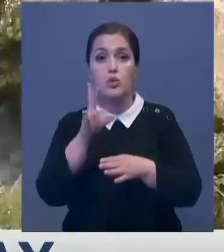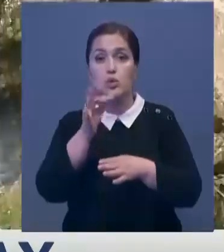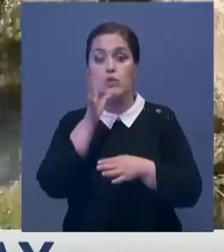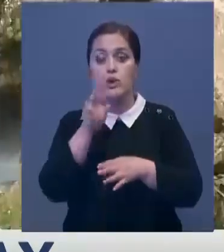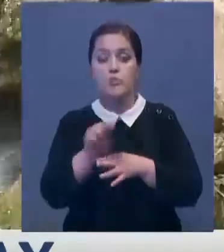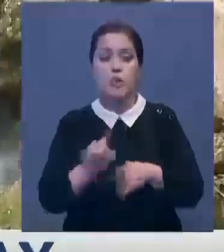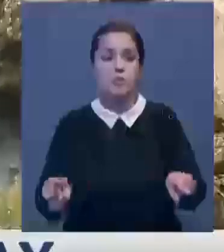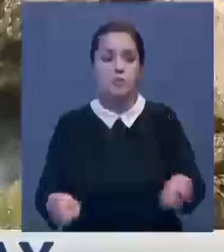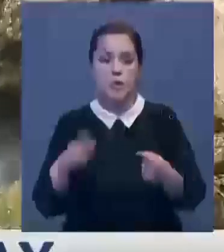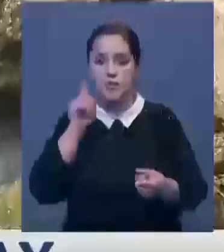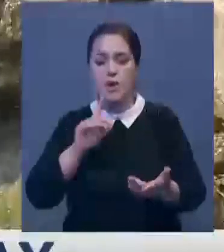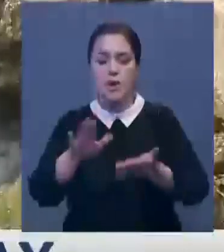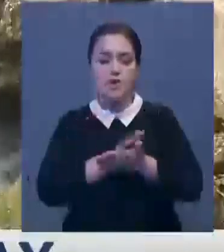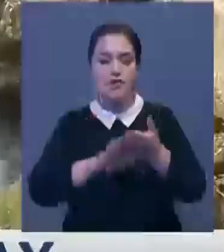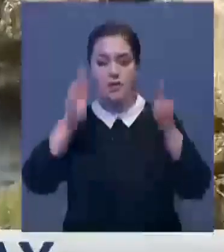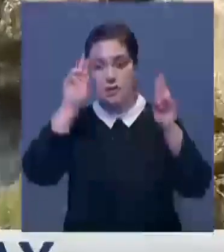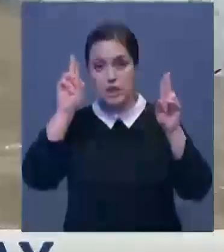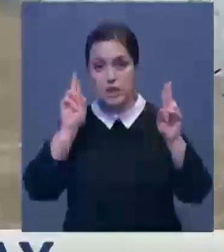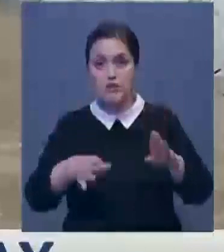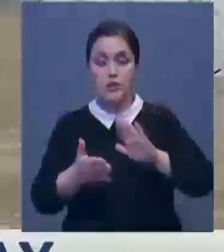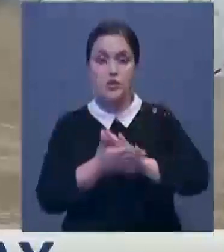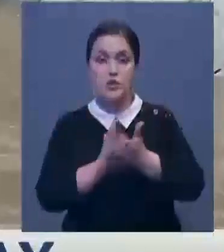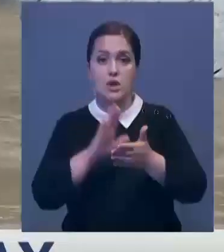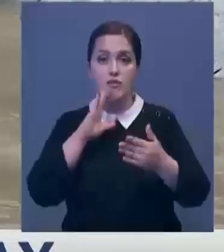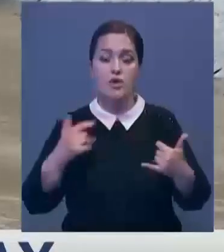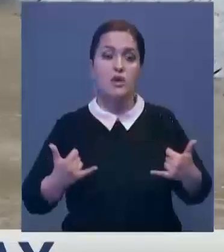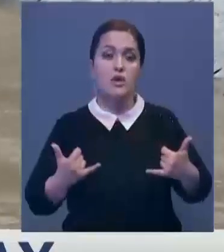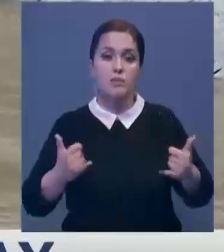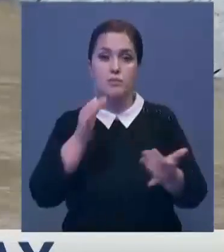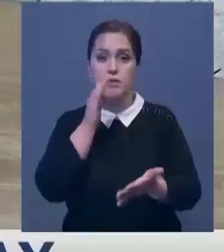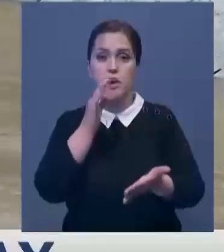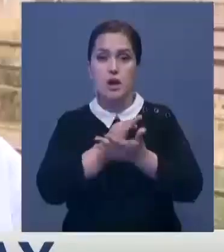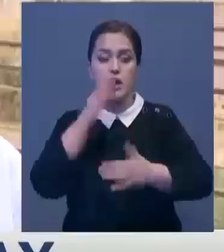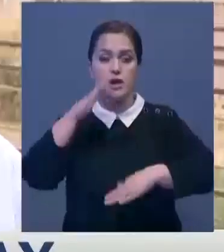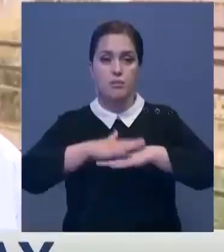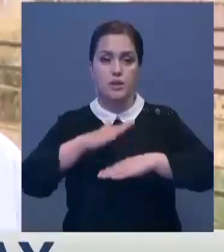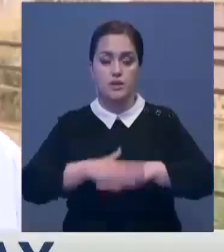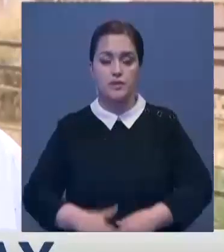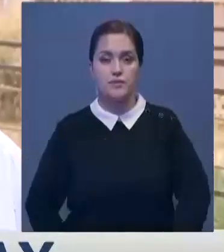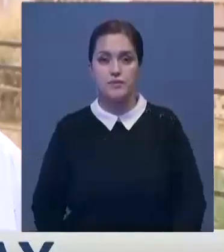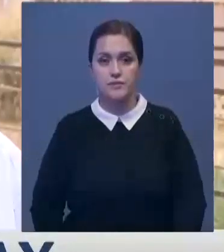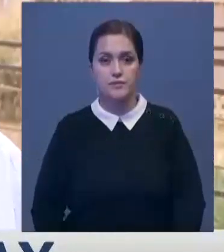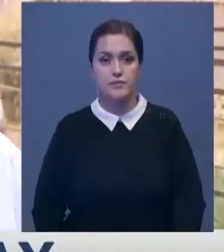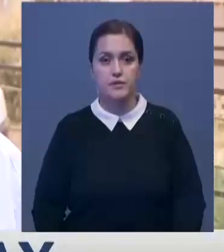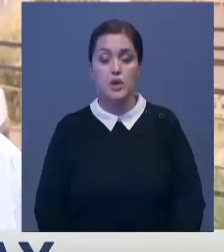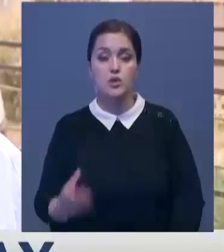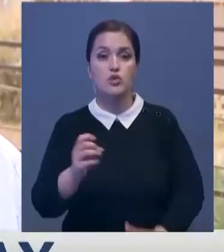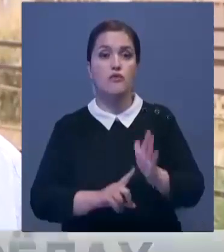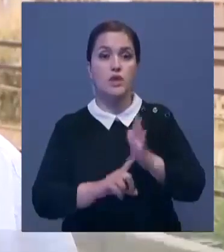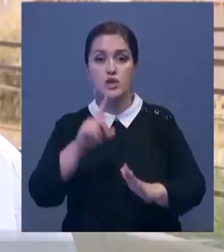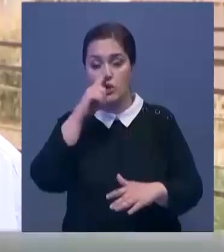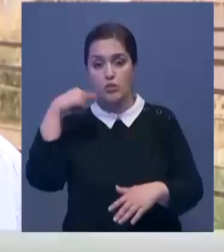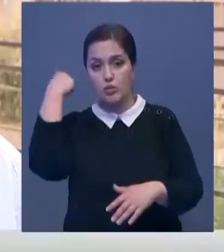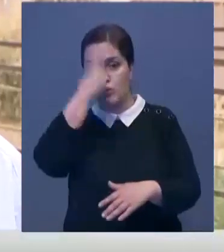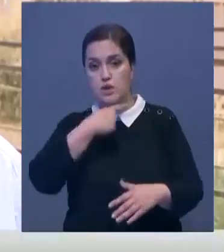реконструкции пока ничего не известно. Ситуацию же с поливной водой прокомментировали в Акимате. Еще в начале года мы